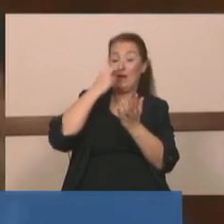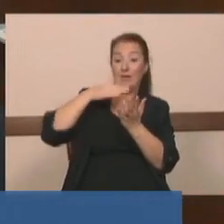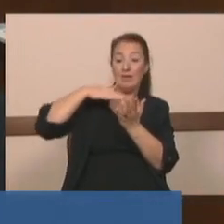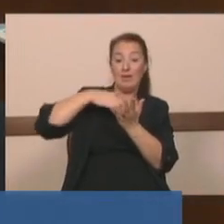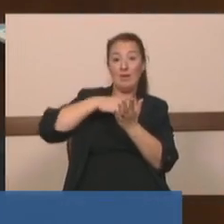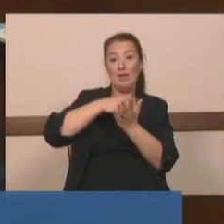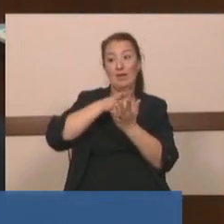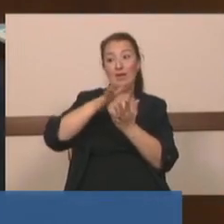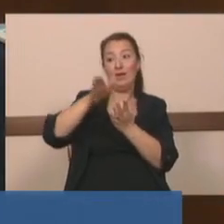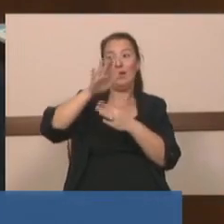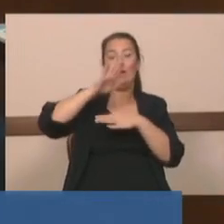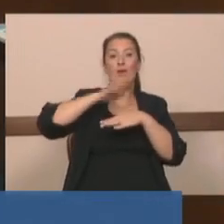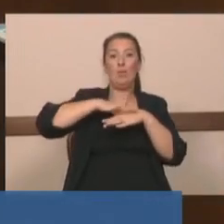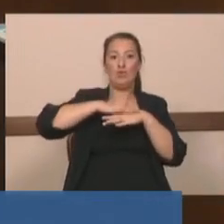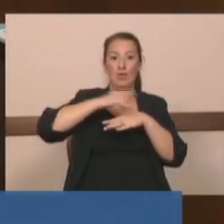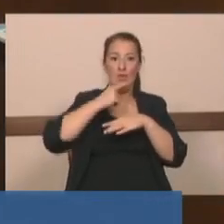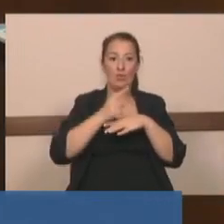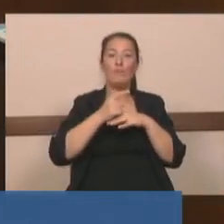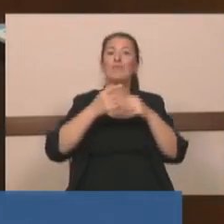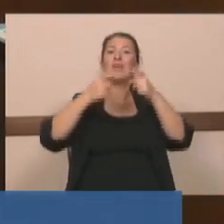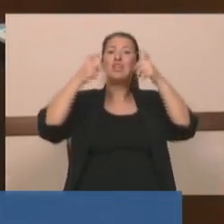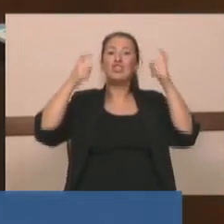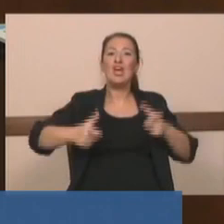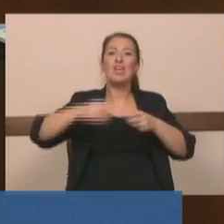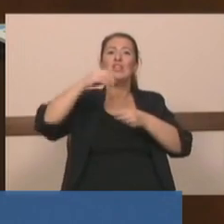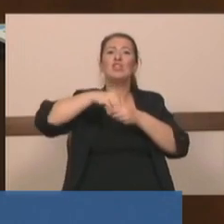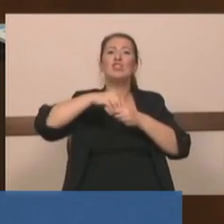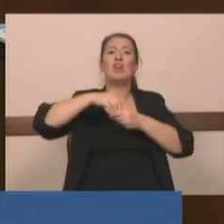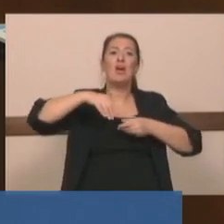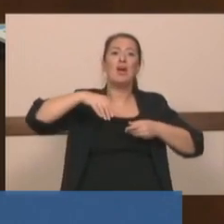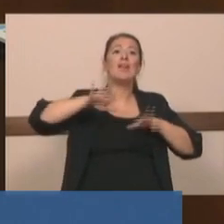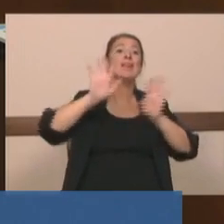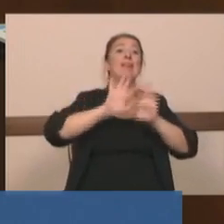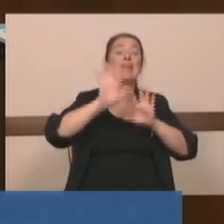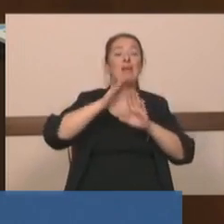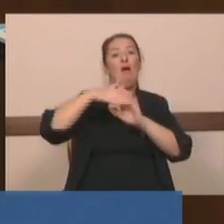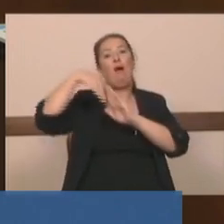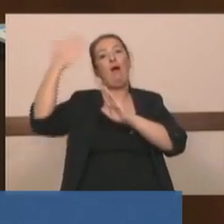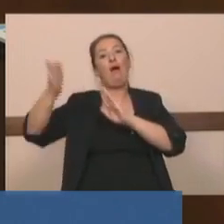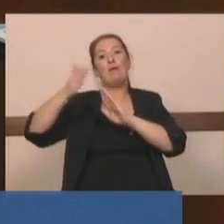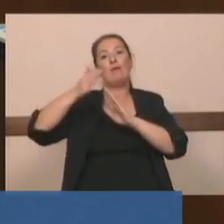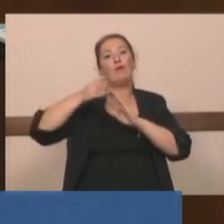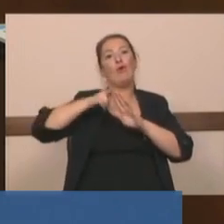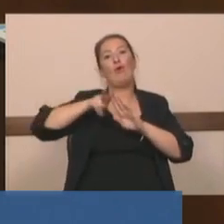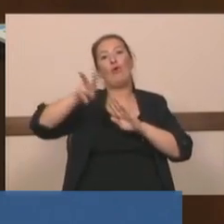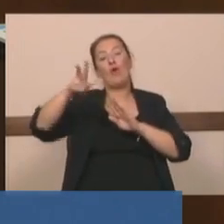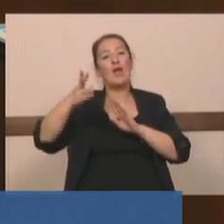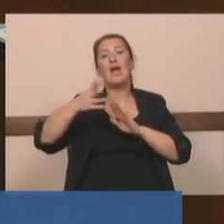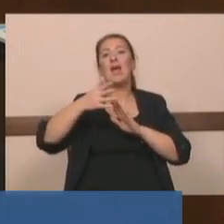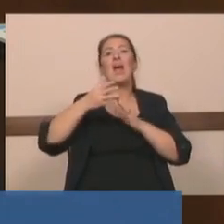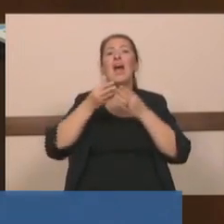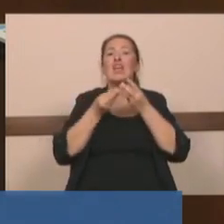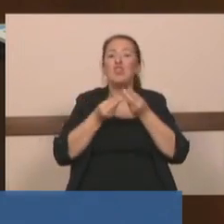gidip gelecekler. Şehrin içerisinden değil bu akstan gelip gidecekler. Peki çamur ne olacak?